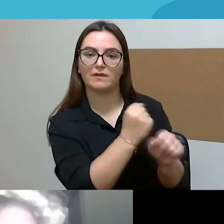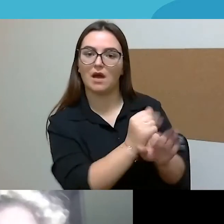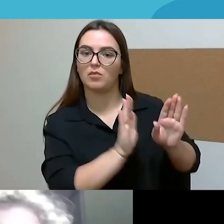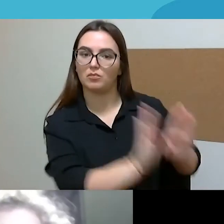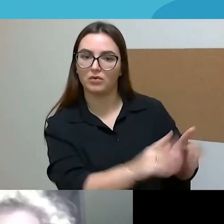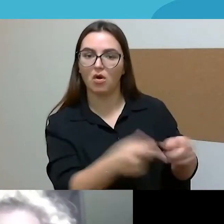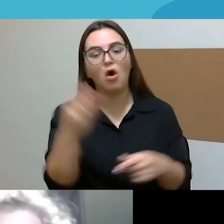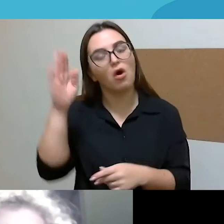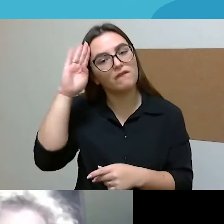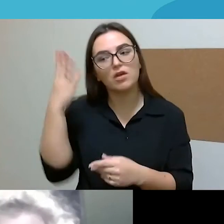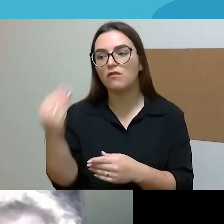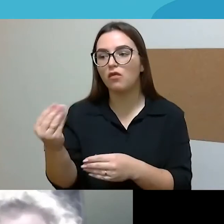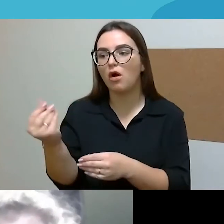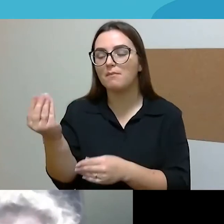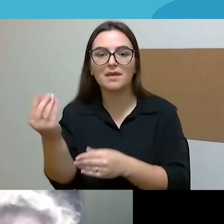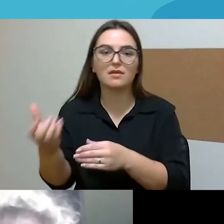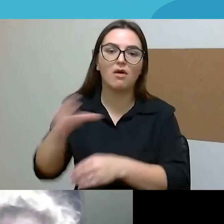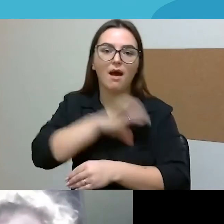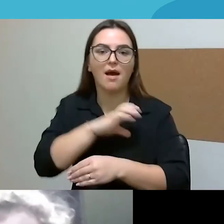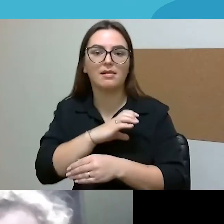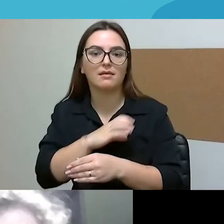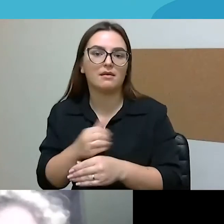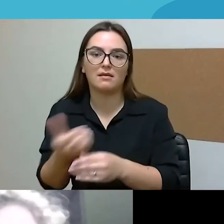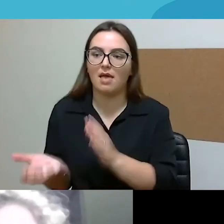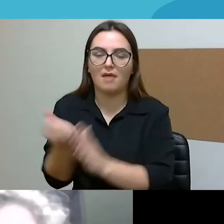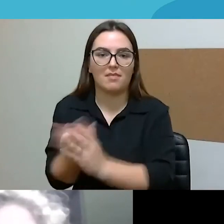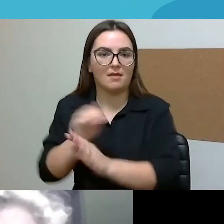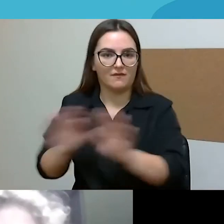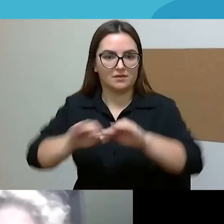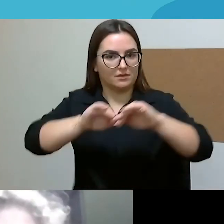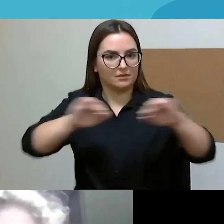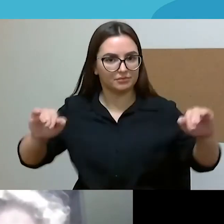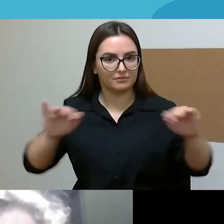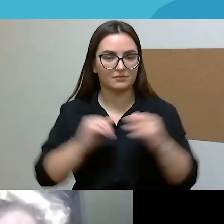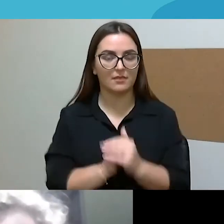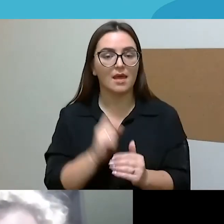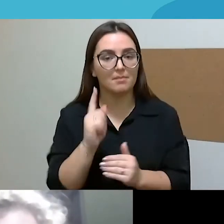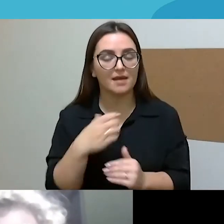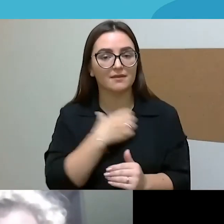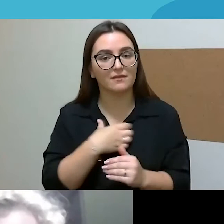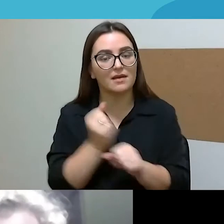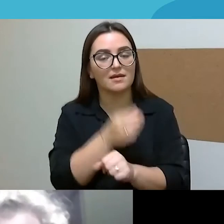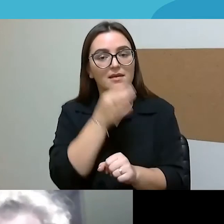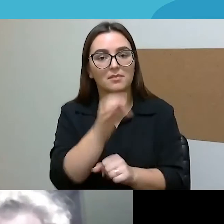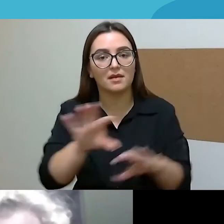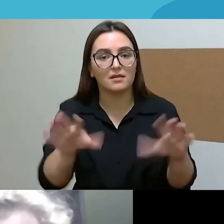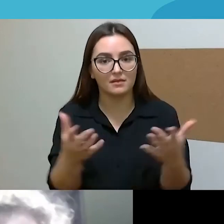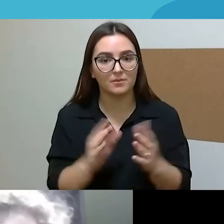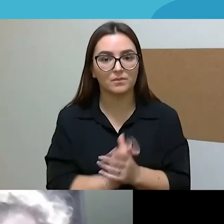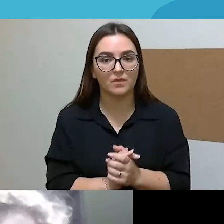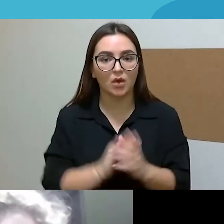atnešti namus. Mes taip neturalizuojame šitos vaidmenys, kad pamirštame paminėti, kad jeigu mes taip